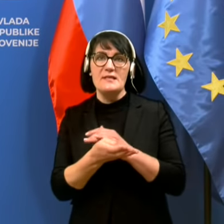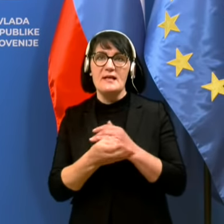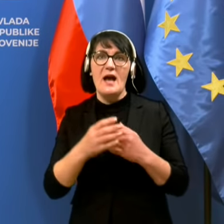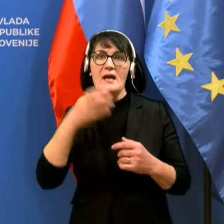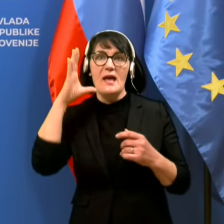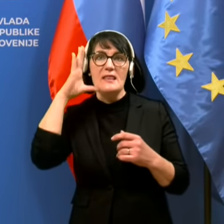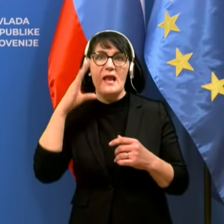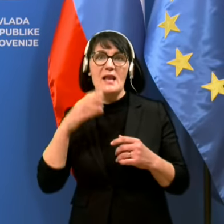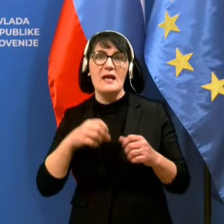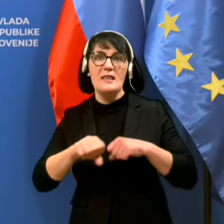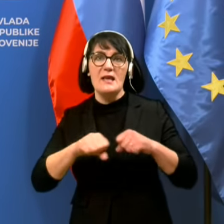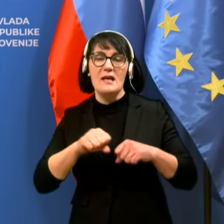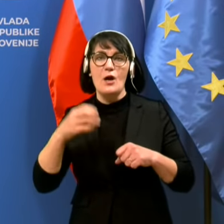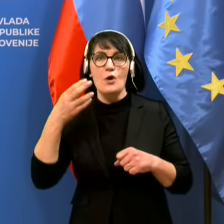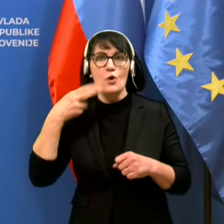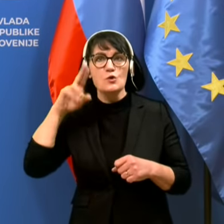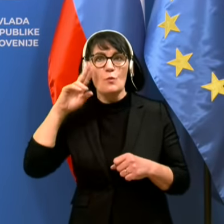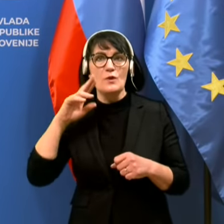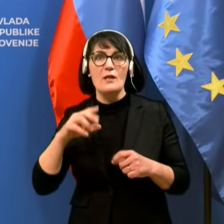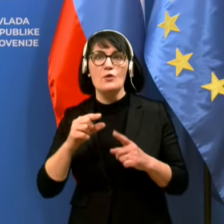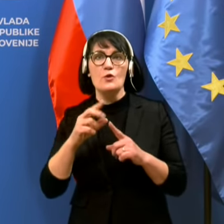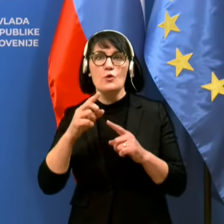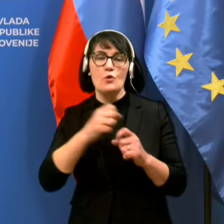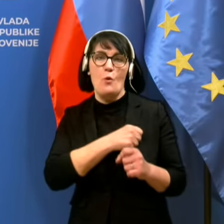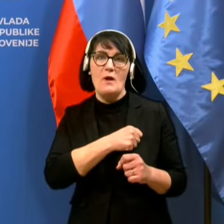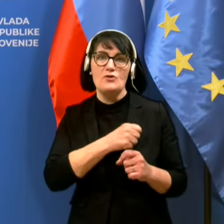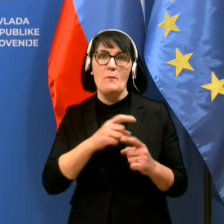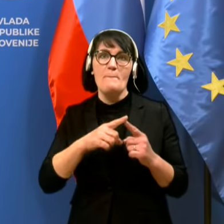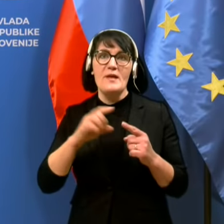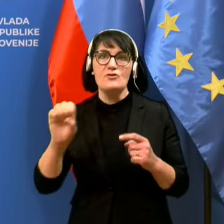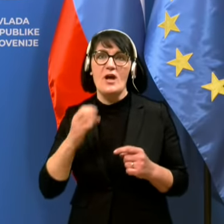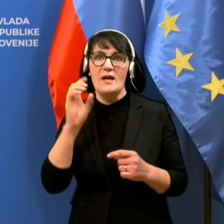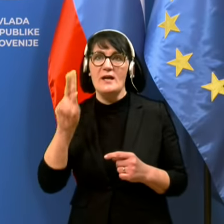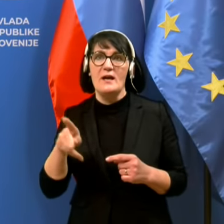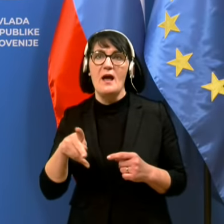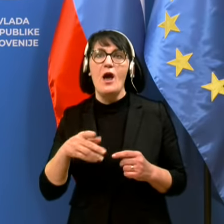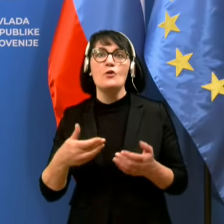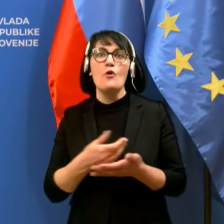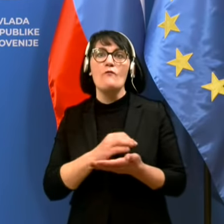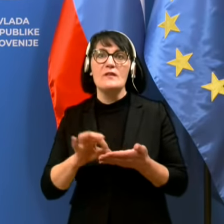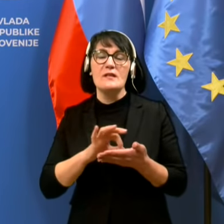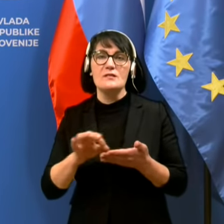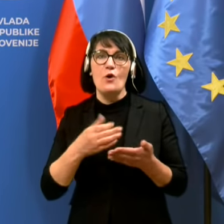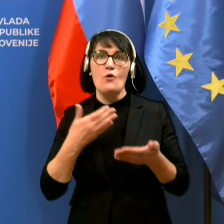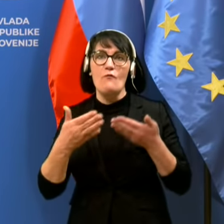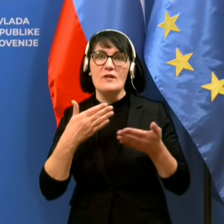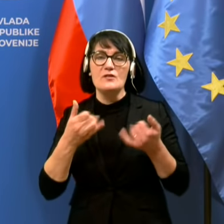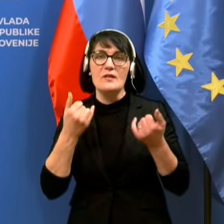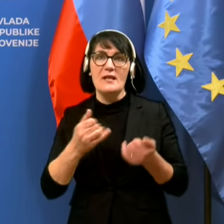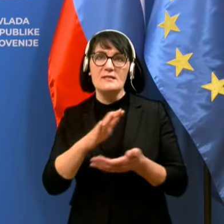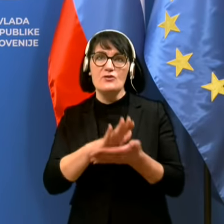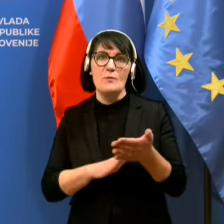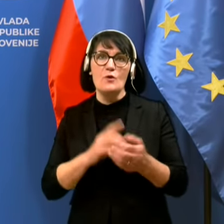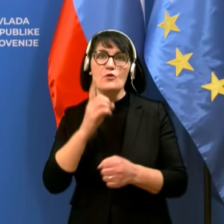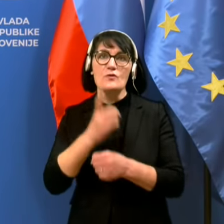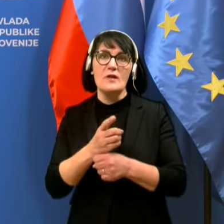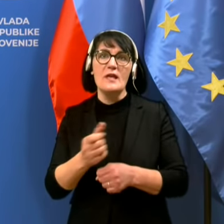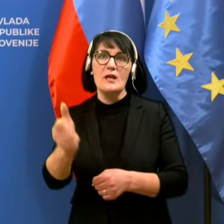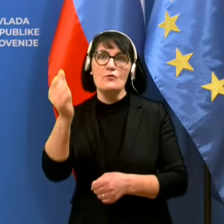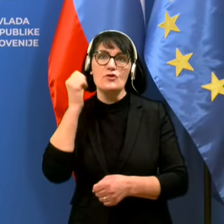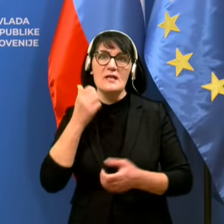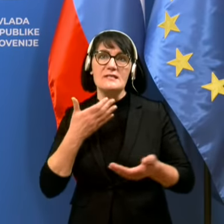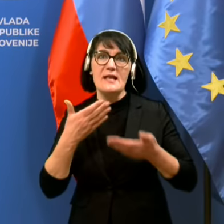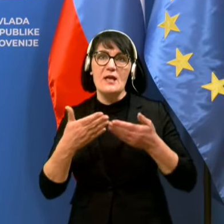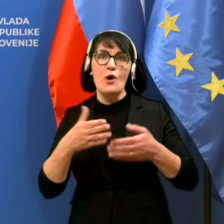direktorja policije, gospoda Tomaža Pečjaka. Novinarsko konferenco danes začenjamo z odločitvami, ki jih je na včerajšnji